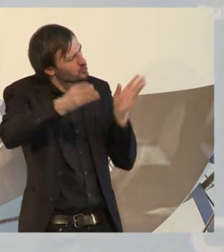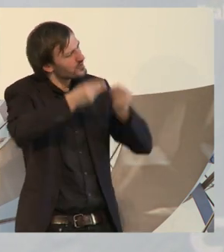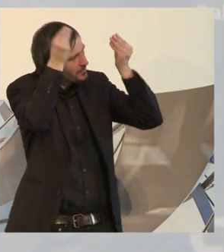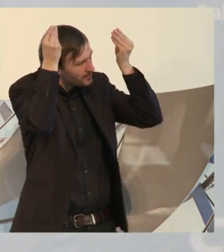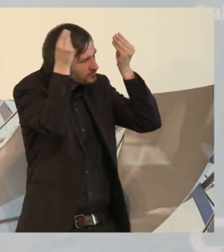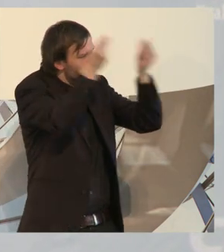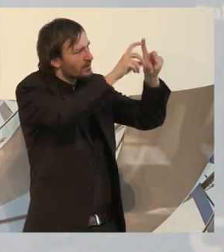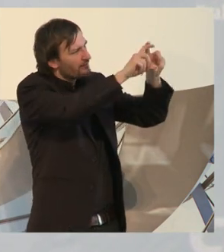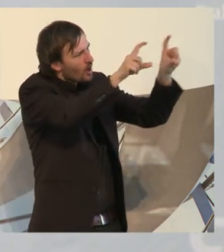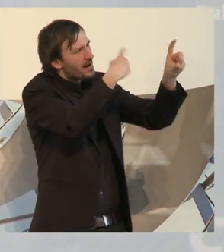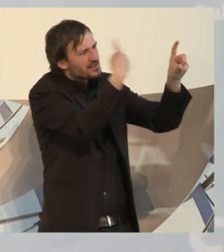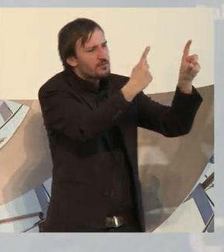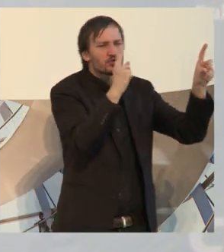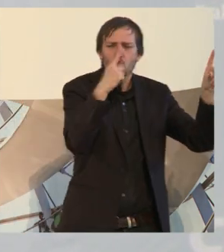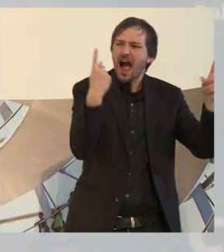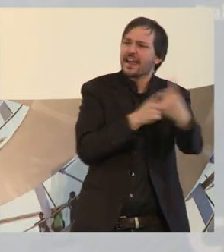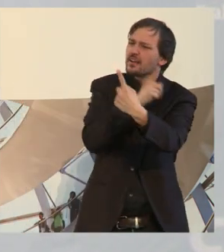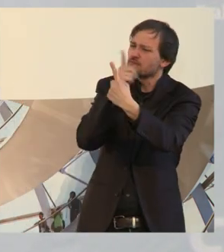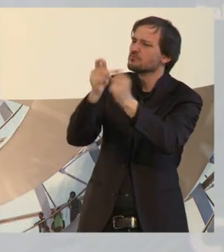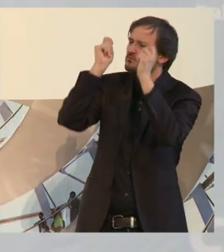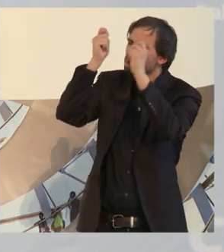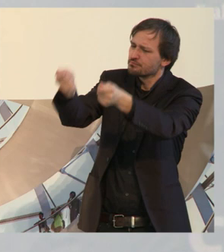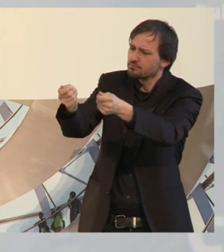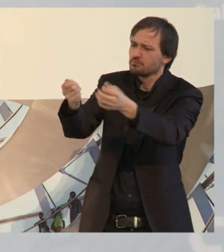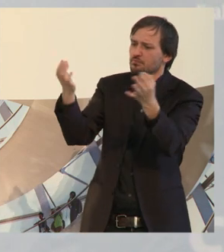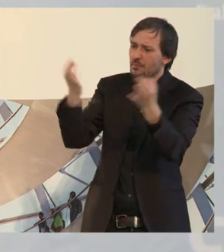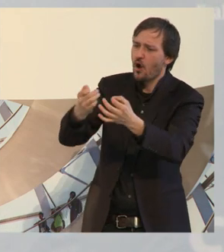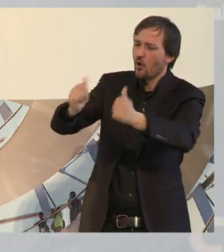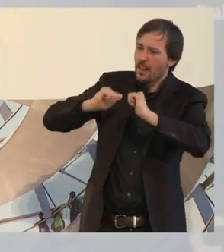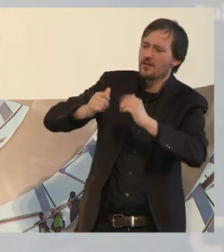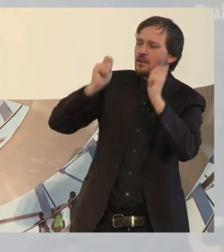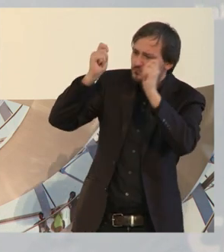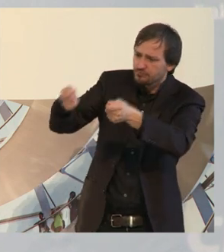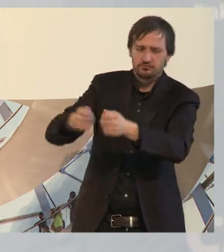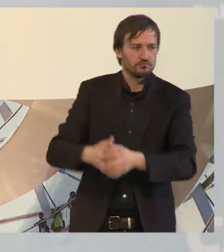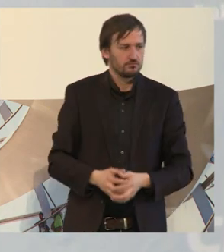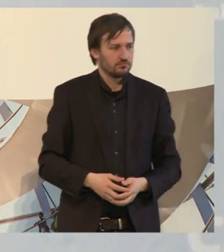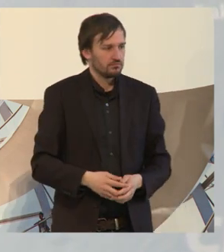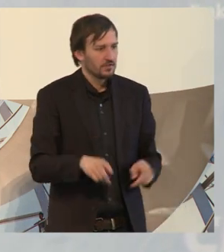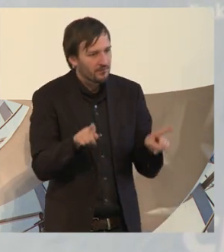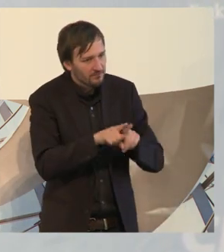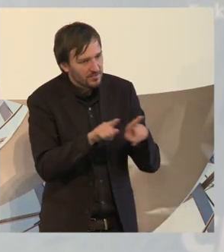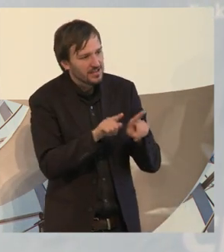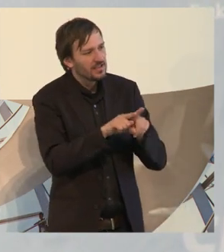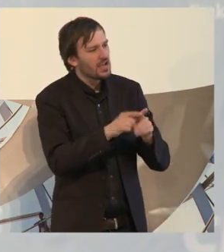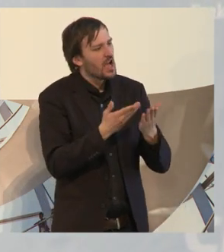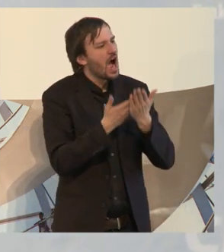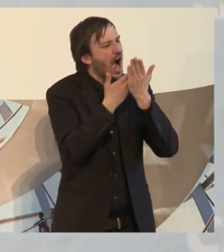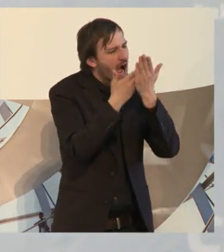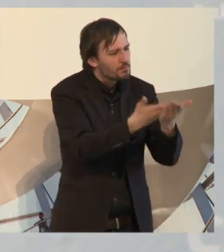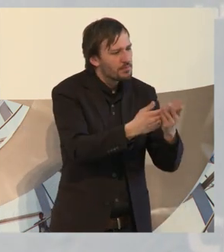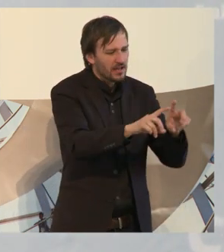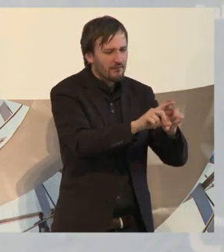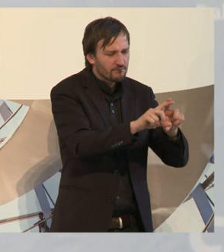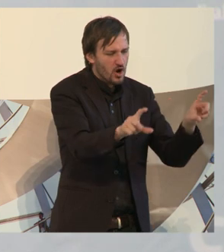Grunde muss es Möglichkeit sein, zu sagen, dass dieser Anbieter, sage ich mal, Unterstützer des Unternehmens sagen kann,